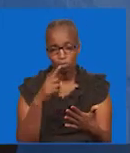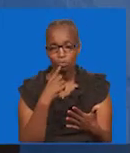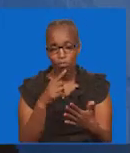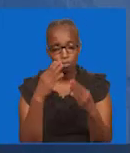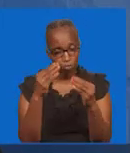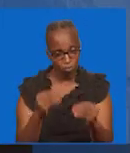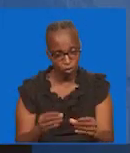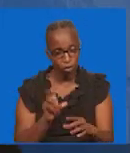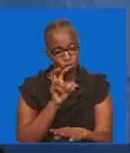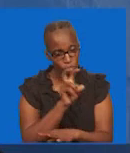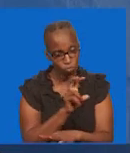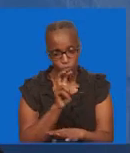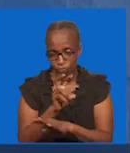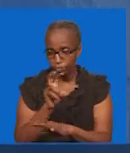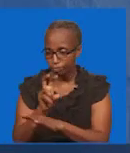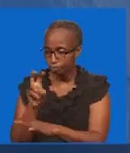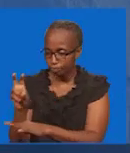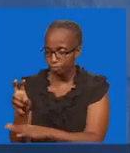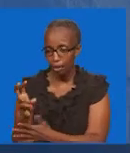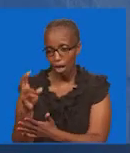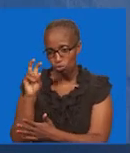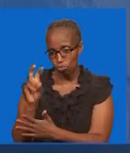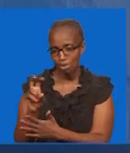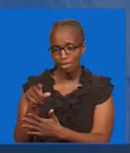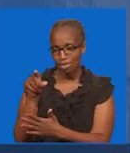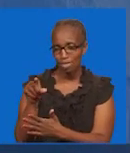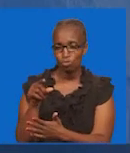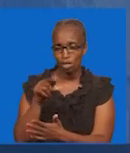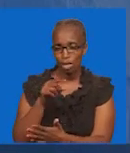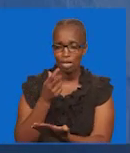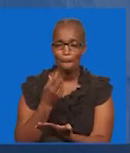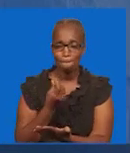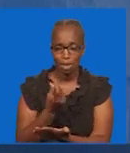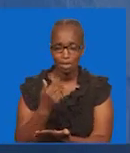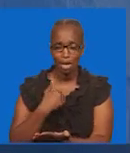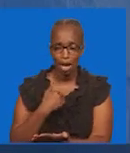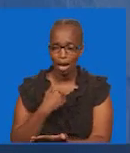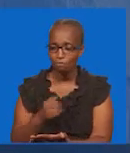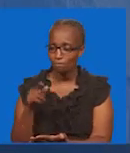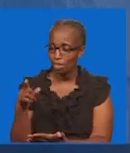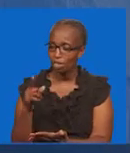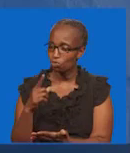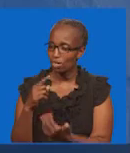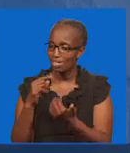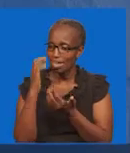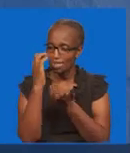Unaangalia Huyo Kinfuku Hakosawa Lakini Huyo Ambayo Ni Maskini Yani